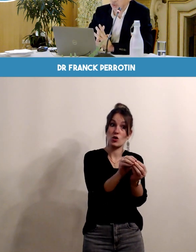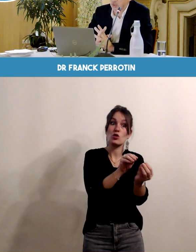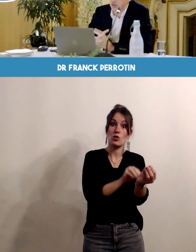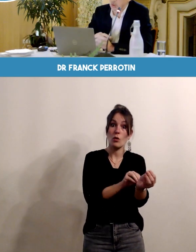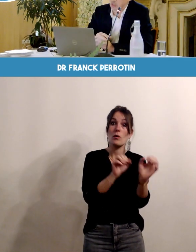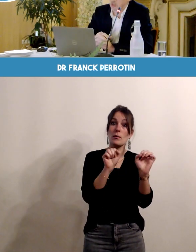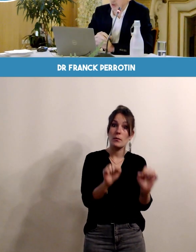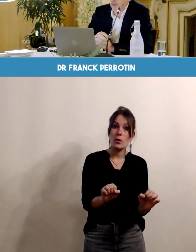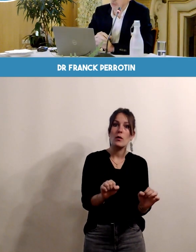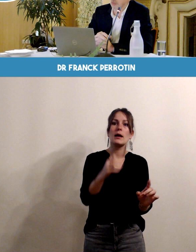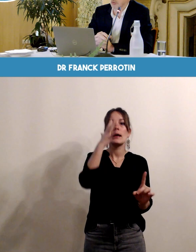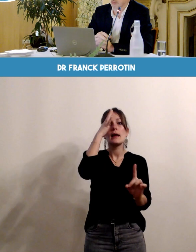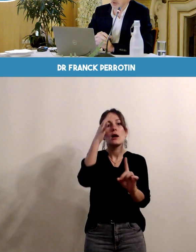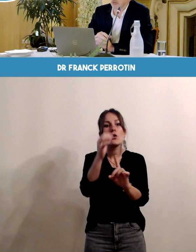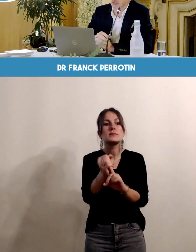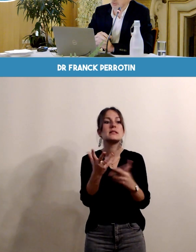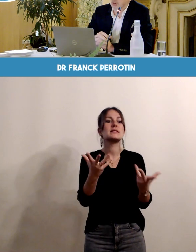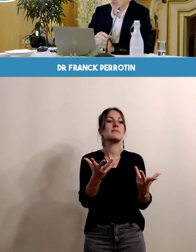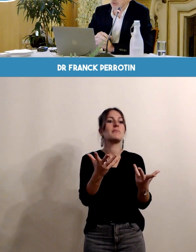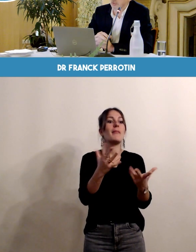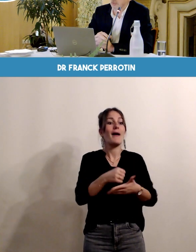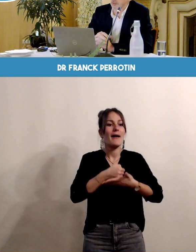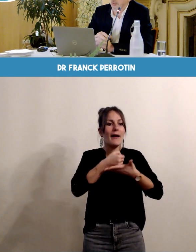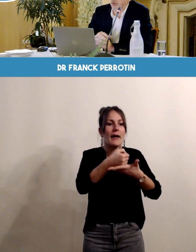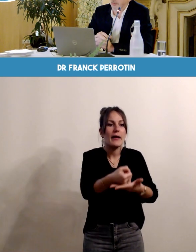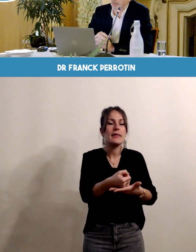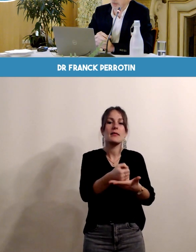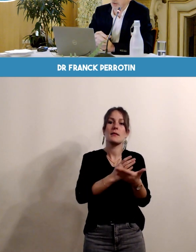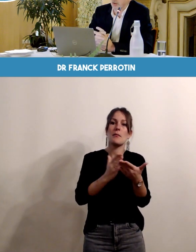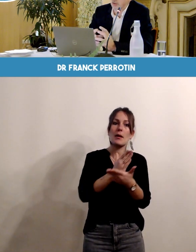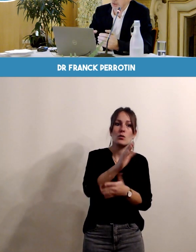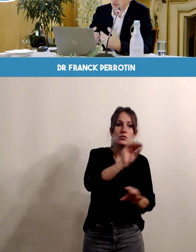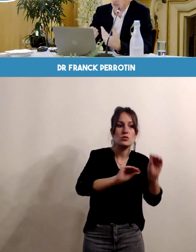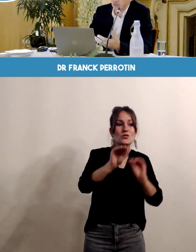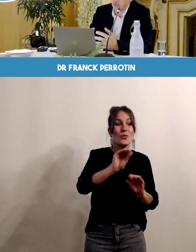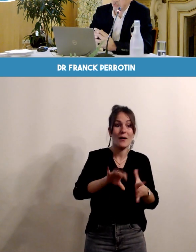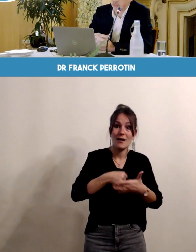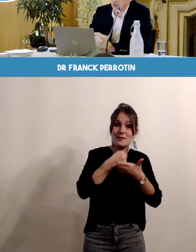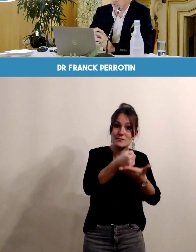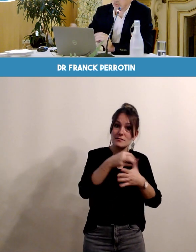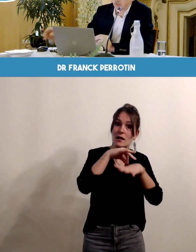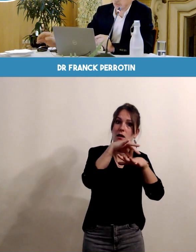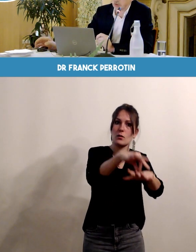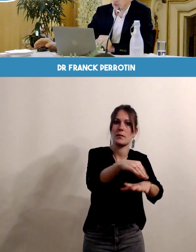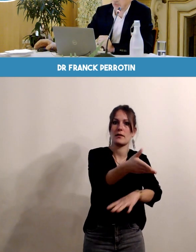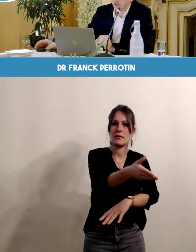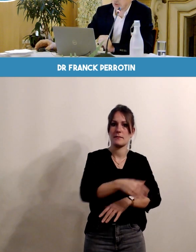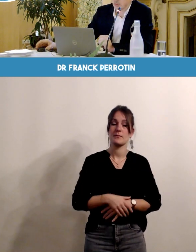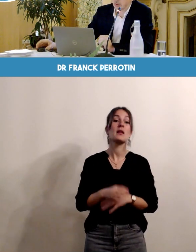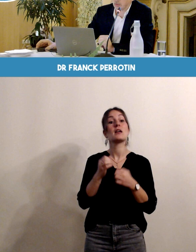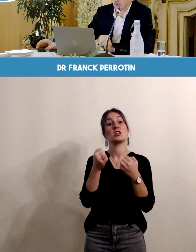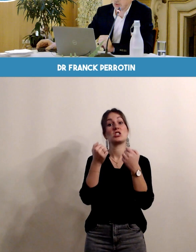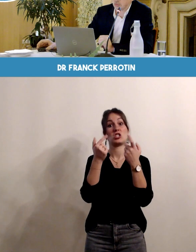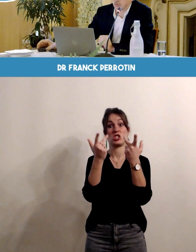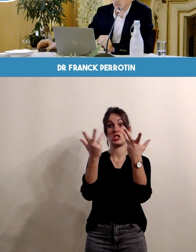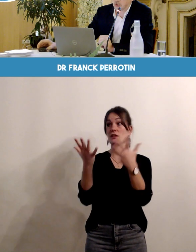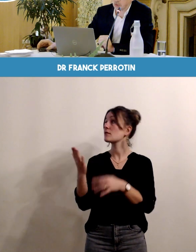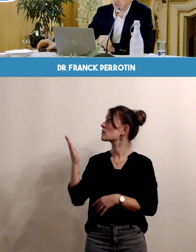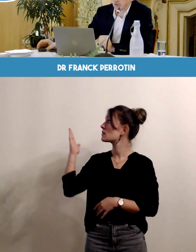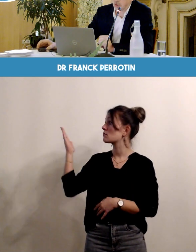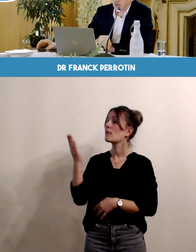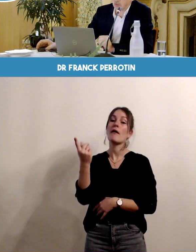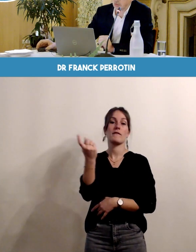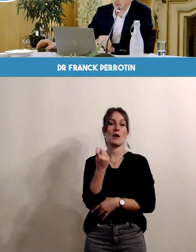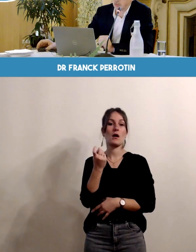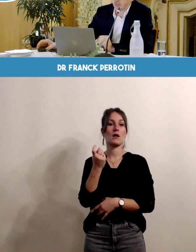précisément le parcours de soins ensuite de la future maman et on voit donc ce sont des chiffres qui sont également issus de notre